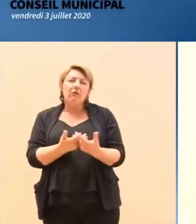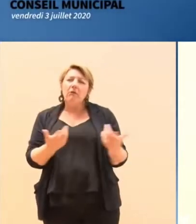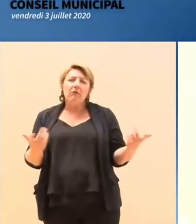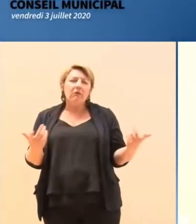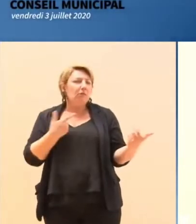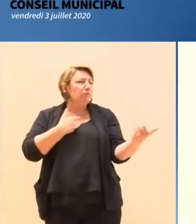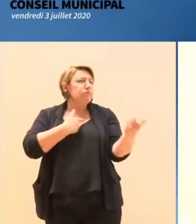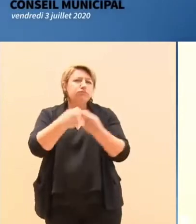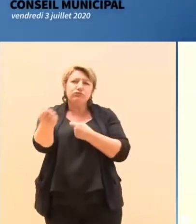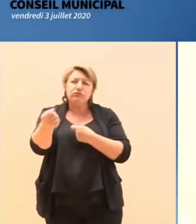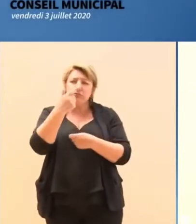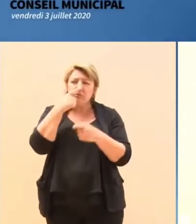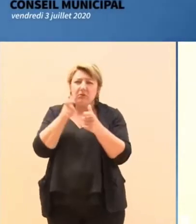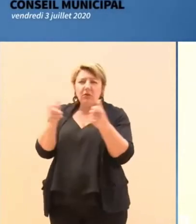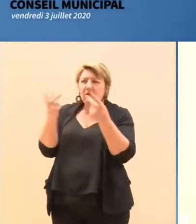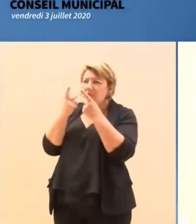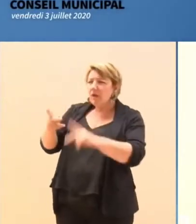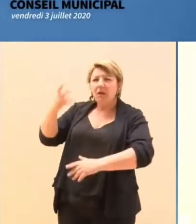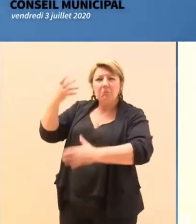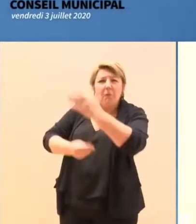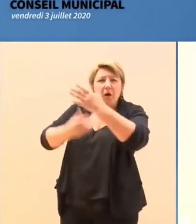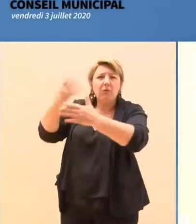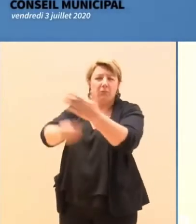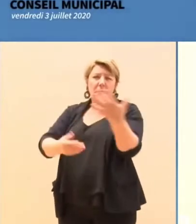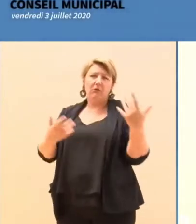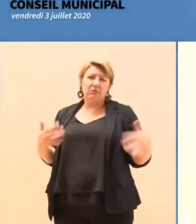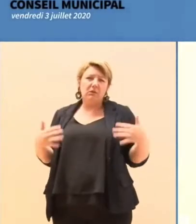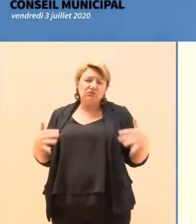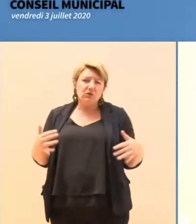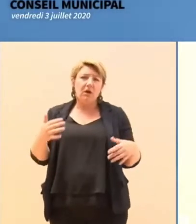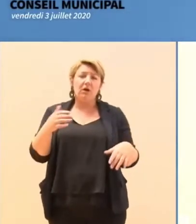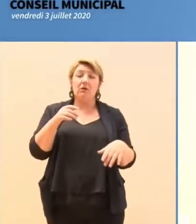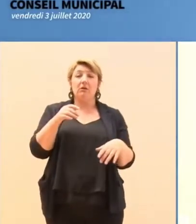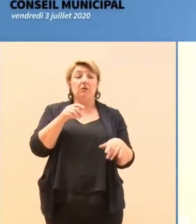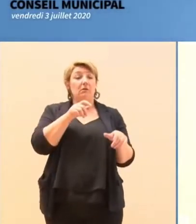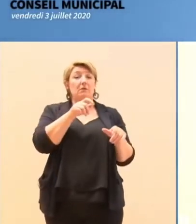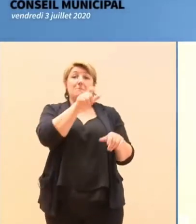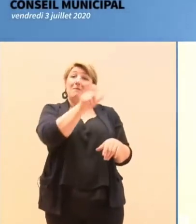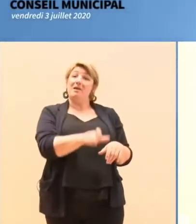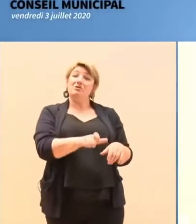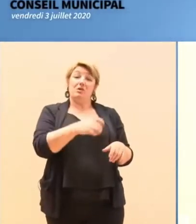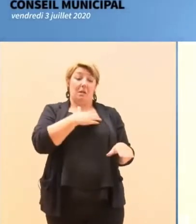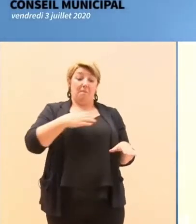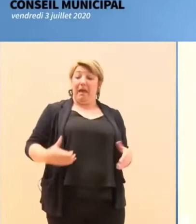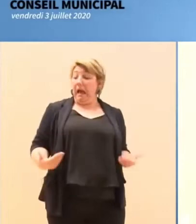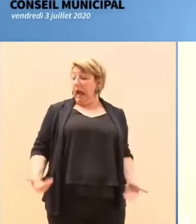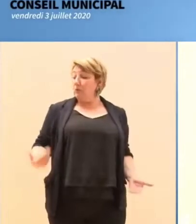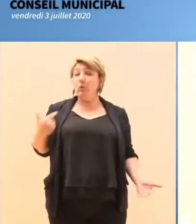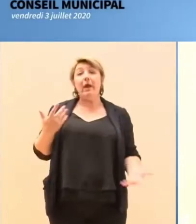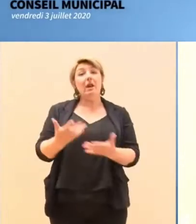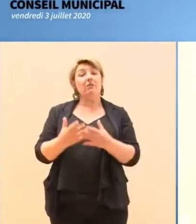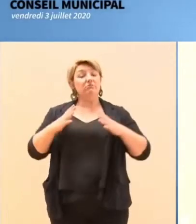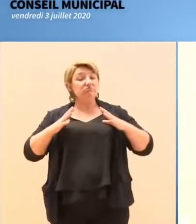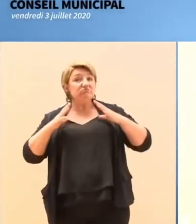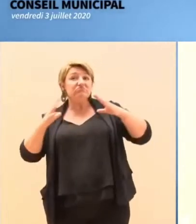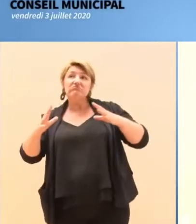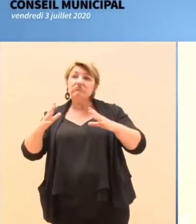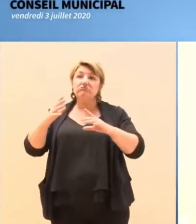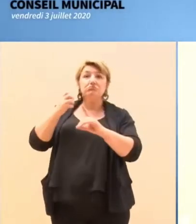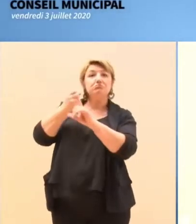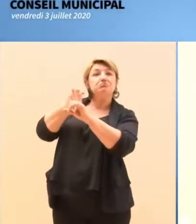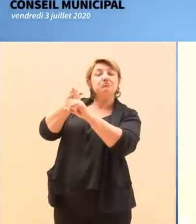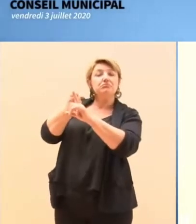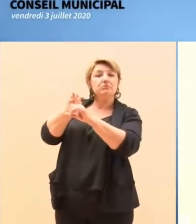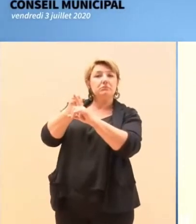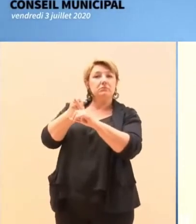La lutte de personnes dans laquelle le maire actuel veut s'engager et s'est engagé pendant la période de